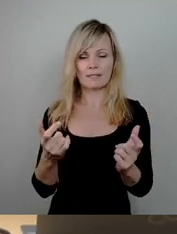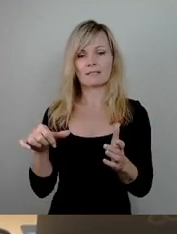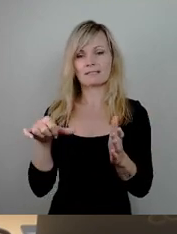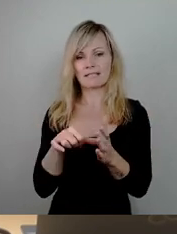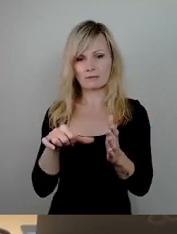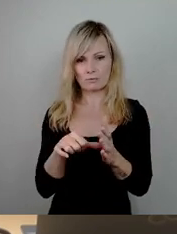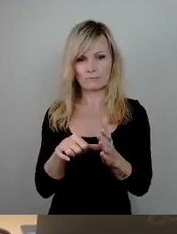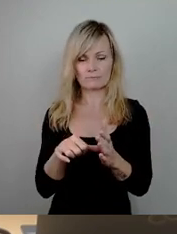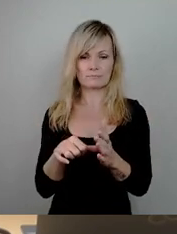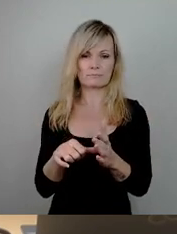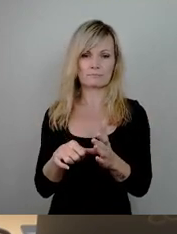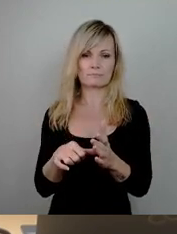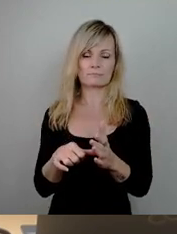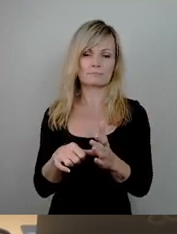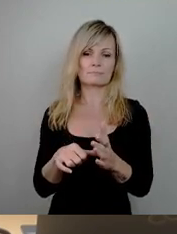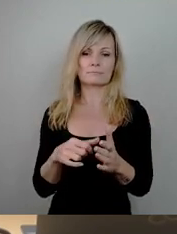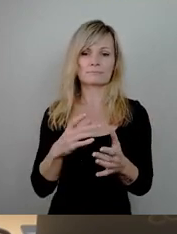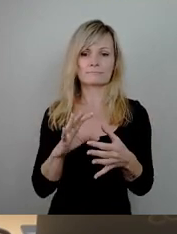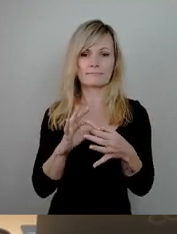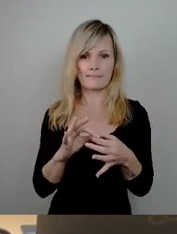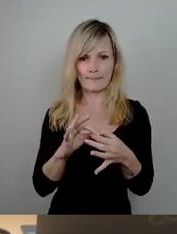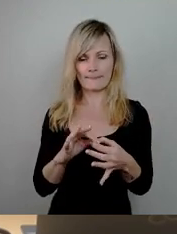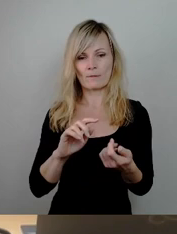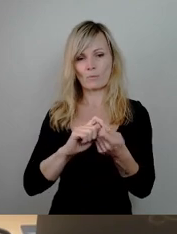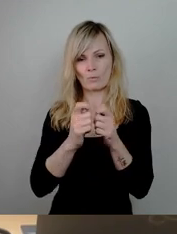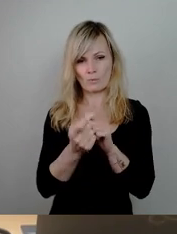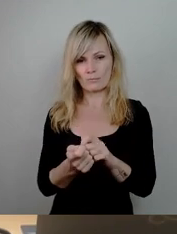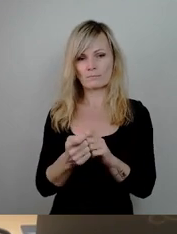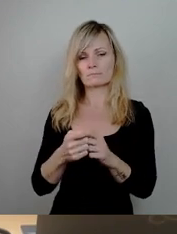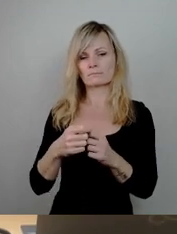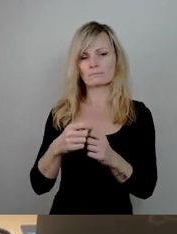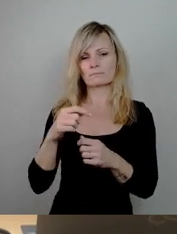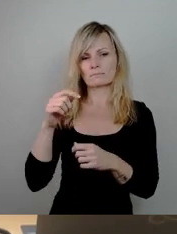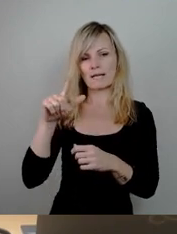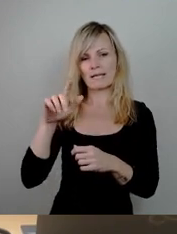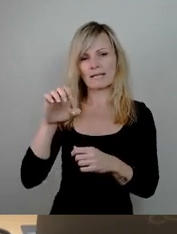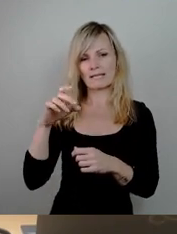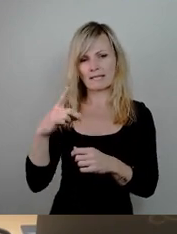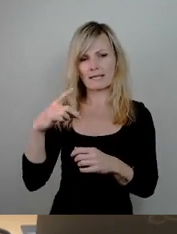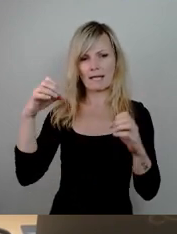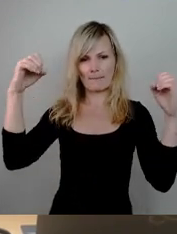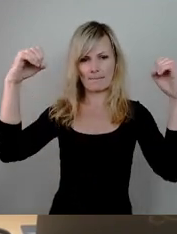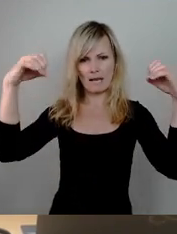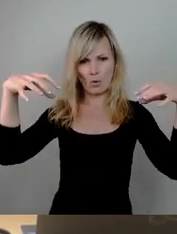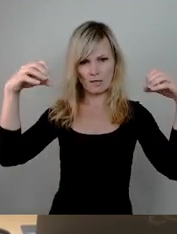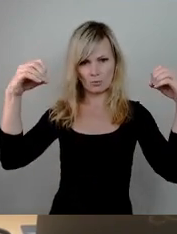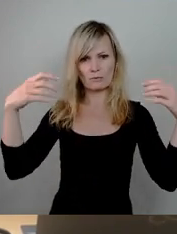Und Zuwendung zur Umstellung auf LED-Beleuchtung. Hier gibt es einen Änderungsantrag Grüne. Thorsten Hans, bitte.